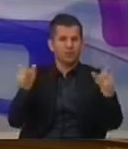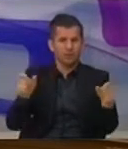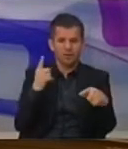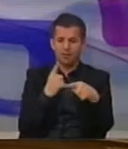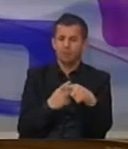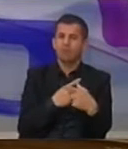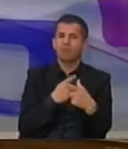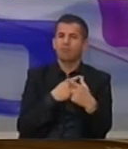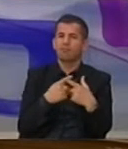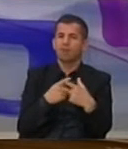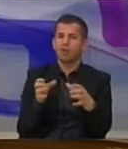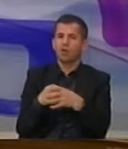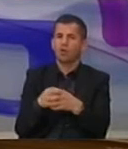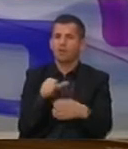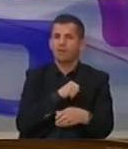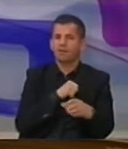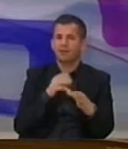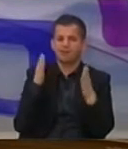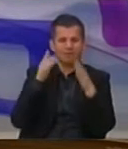me një grup interesi.